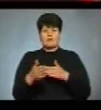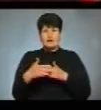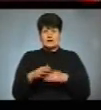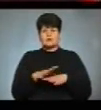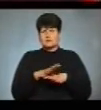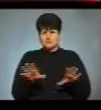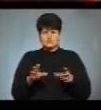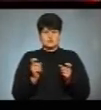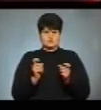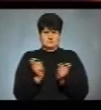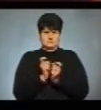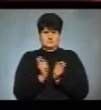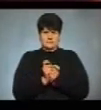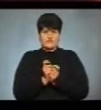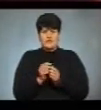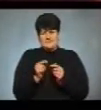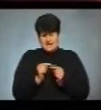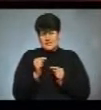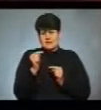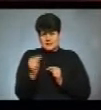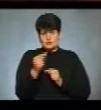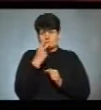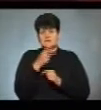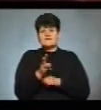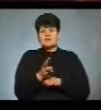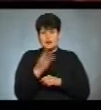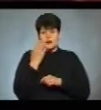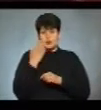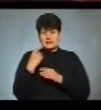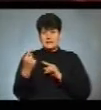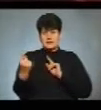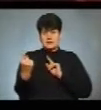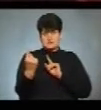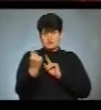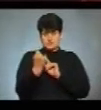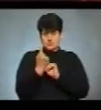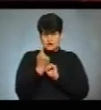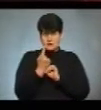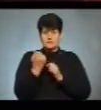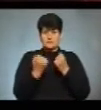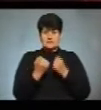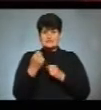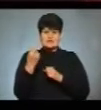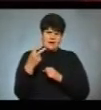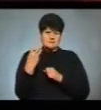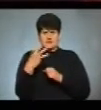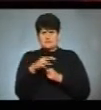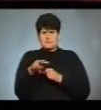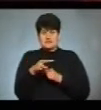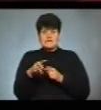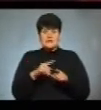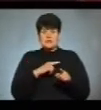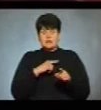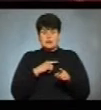конфлікту, до від'їхти на безпечну війсність, щоб приглянути відео. Але коли наближався зустрічний автомобіль, буквально за 20-30 метрів, різко,